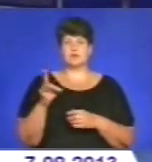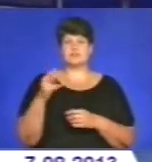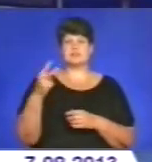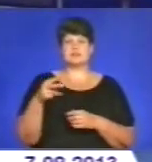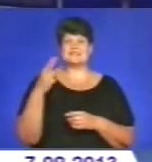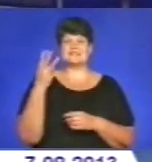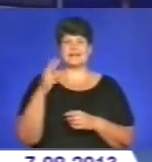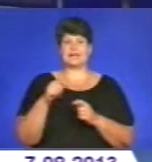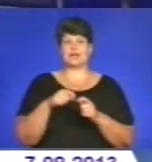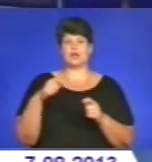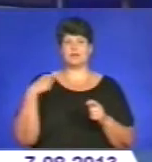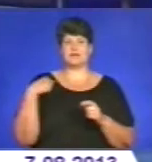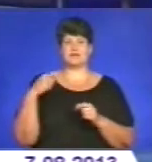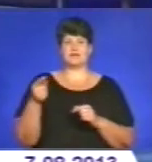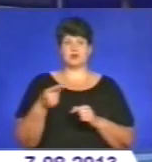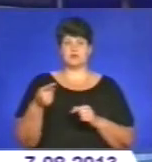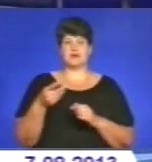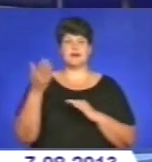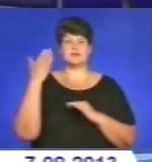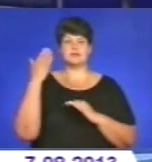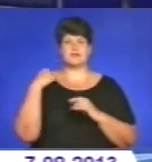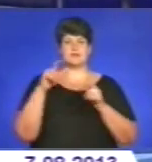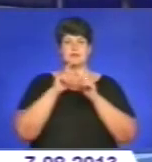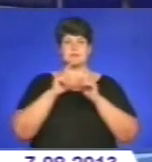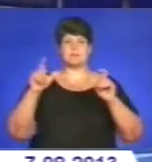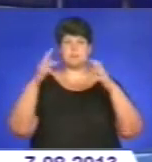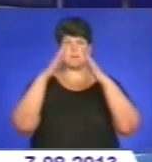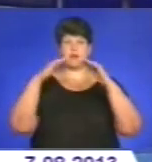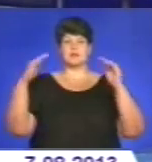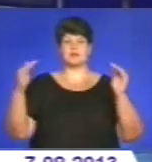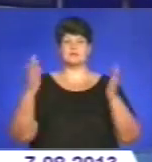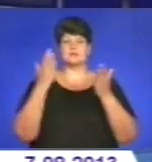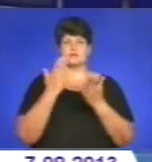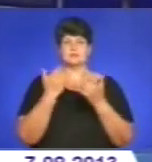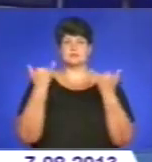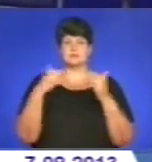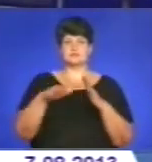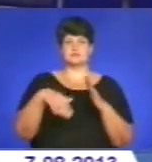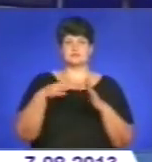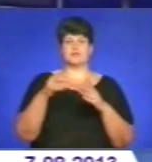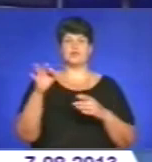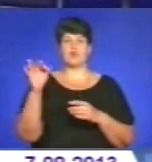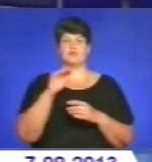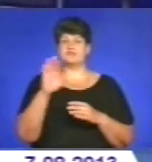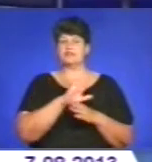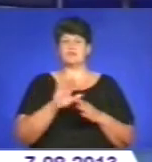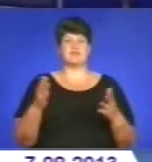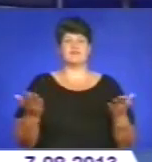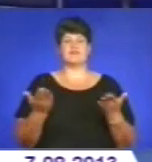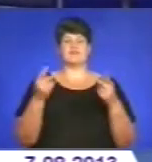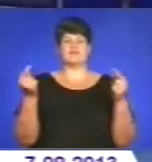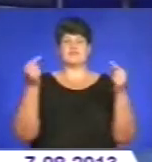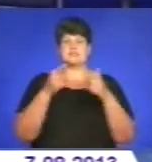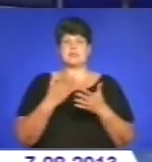кілометри від Тернополя. Давній палац із багатою історією нині стоїть пусткою. Він офіційно не визнаний пам'яткою